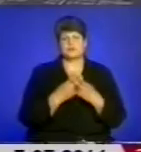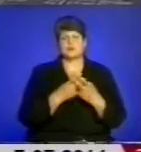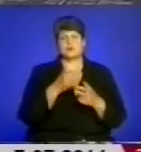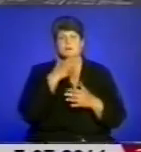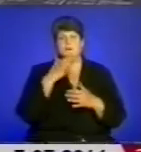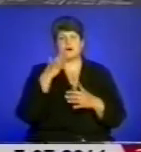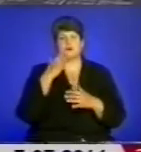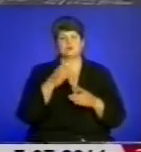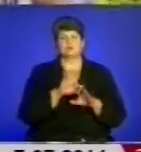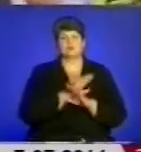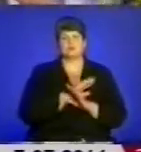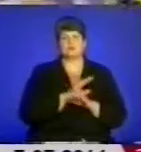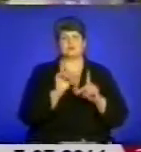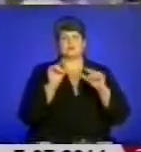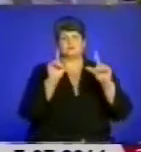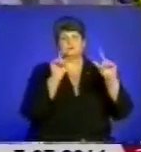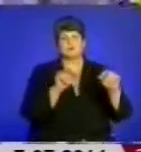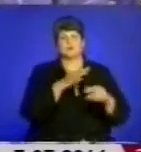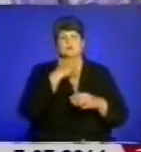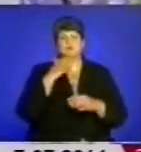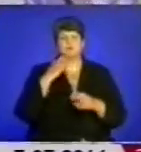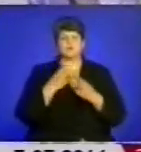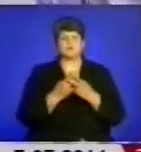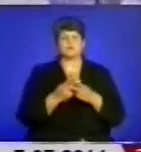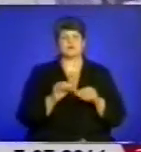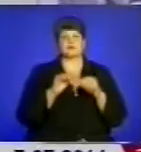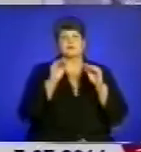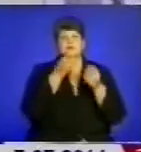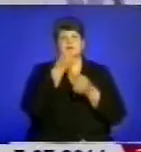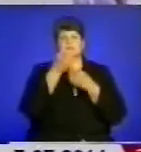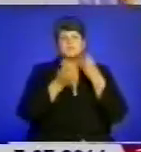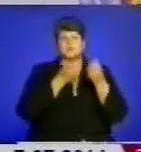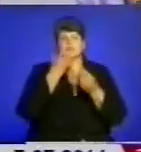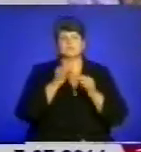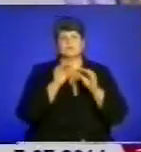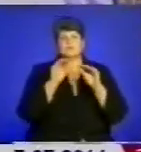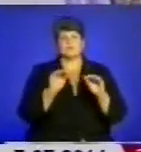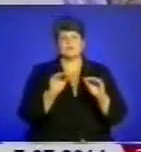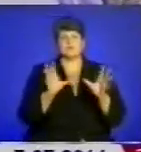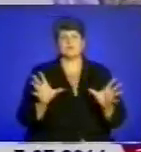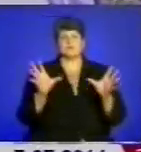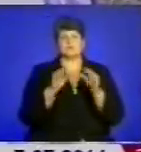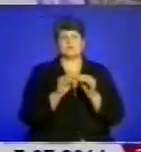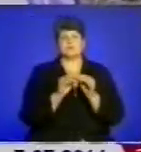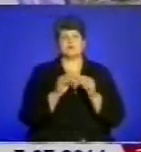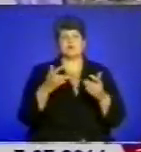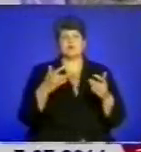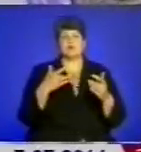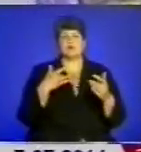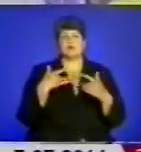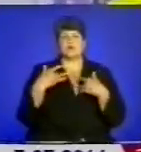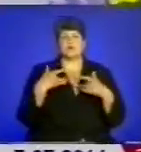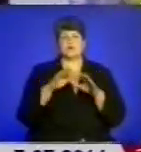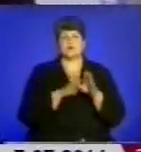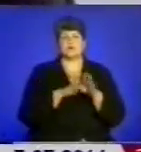етапах, багато в тюрмах. Присутні поклали квіт до меморіалу жертв репресій та спільно з оркестрою «Волі» виконали